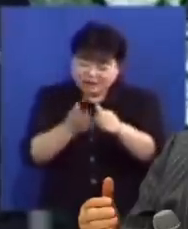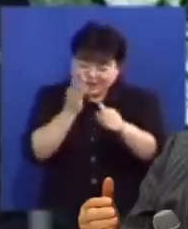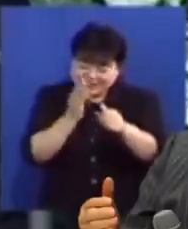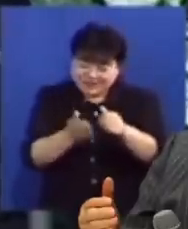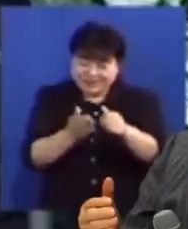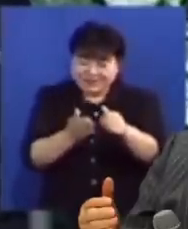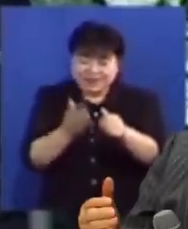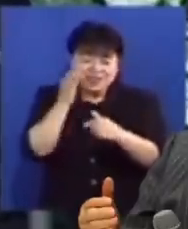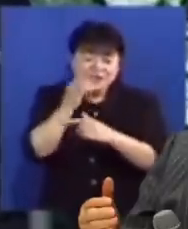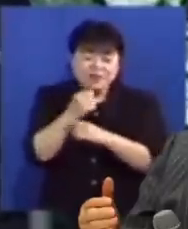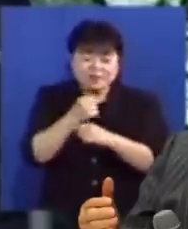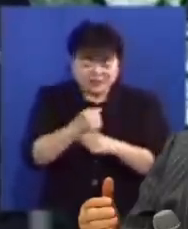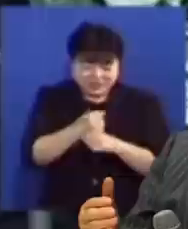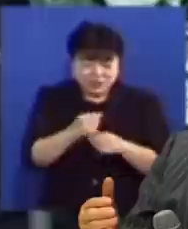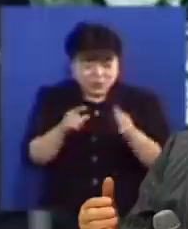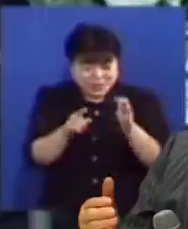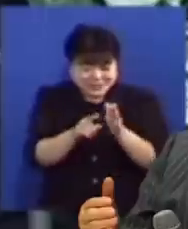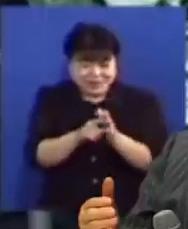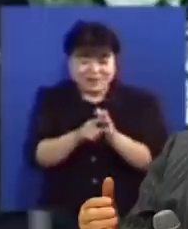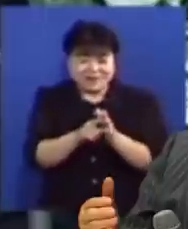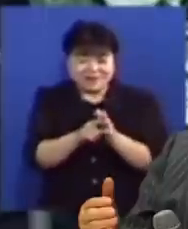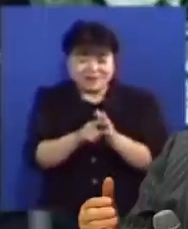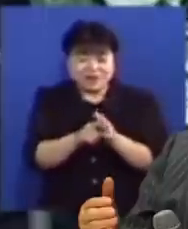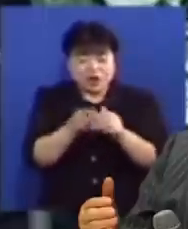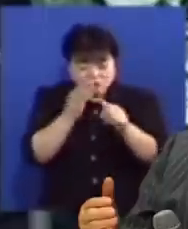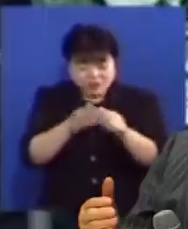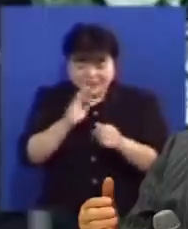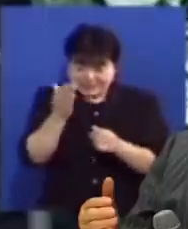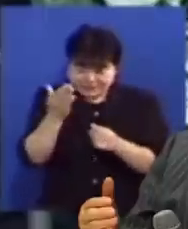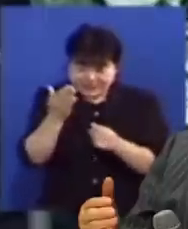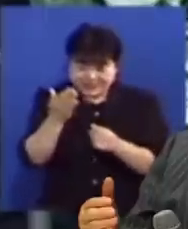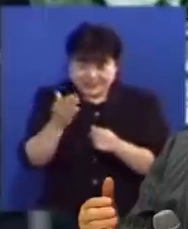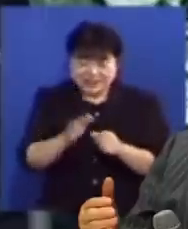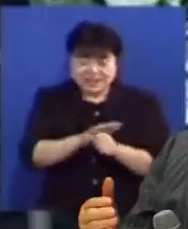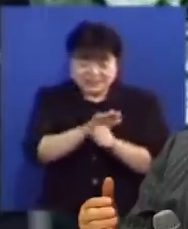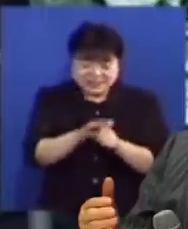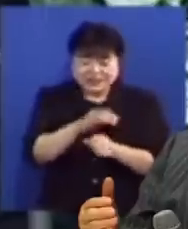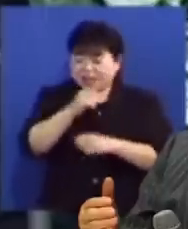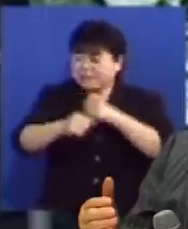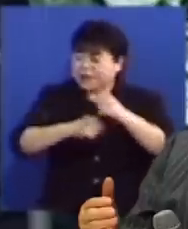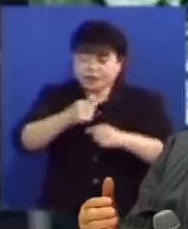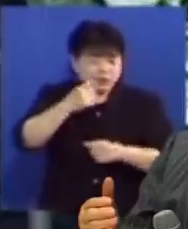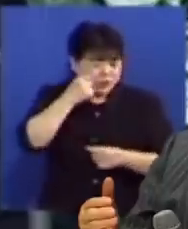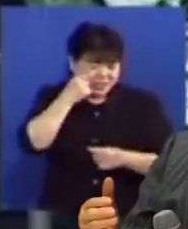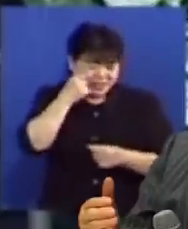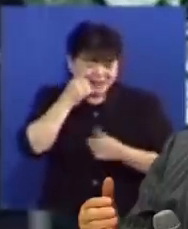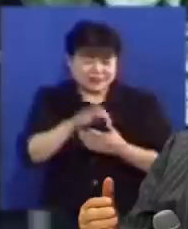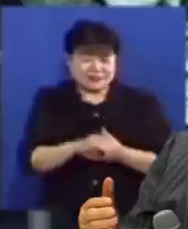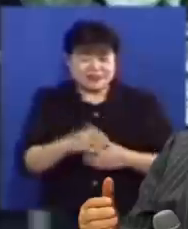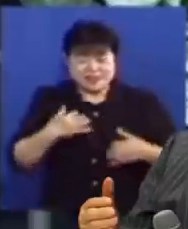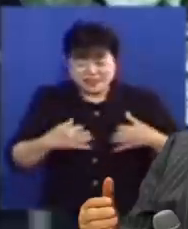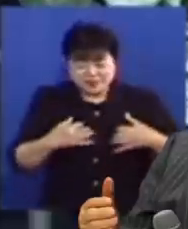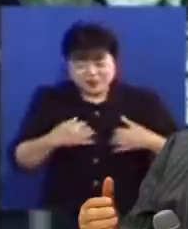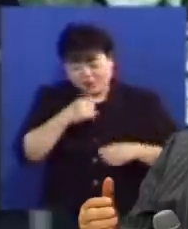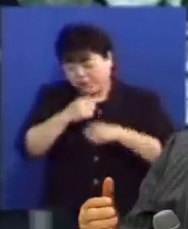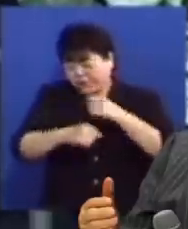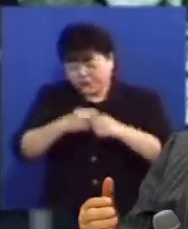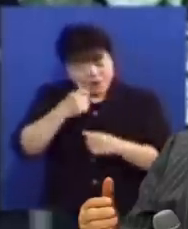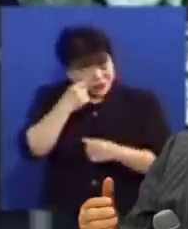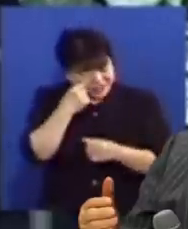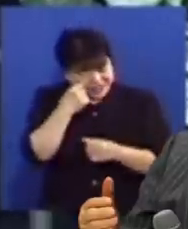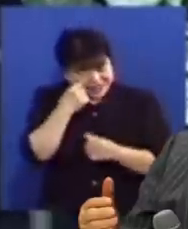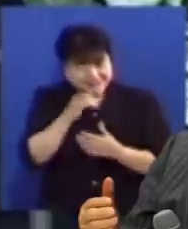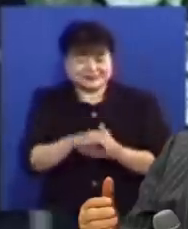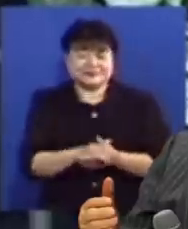우리가 열매 맺도록 구하여야 되는 것입니다 사랑도 내 마음대로 됩니까 기뻐하는 것도 내 마음도 안 되는데